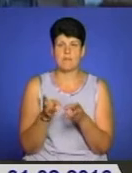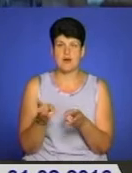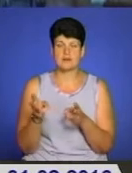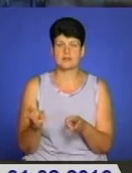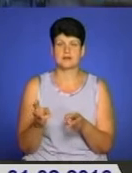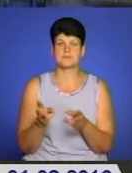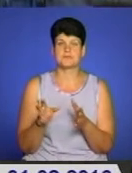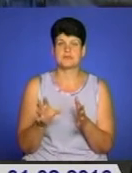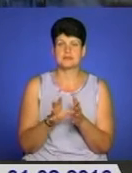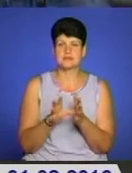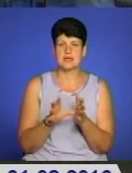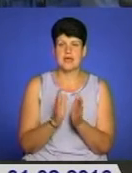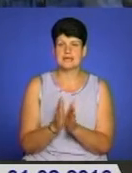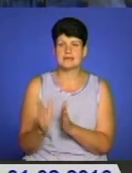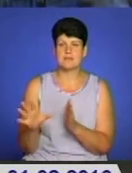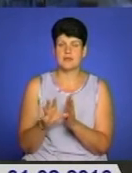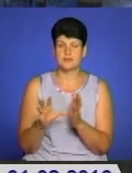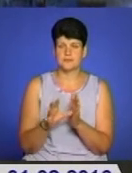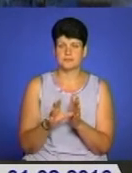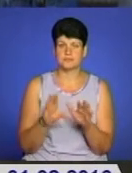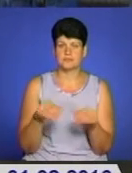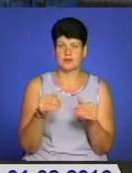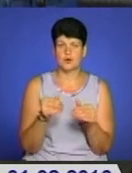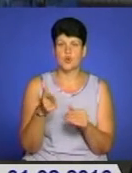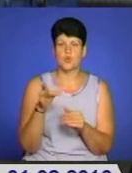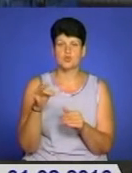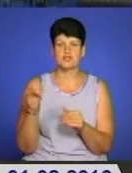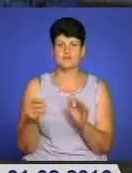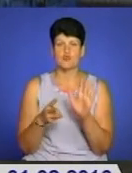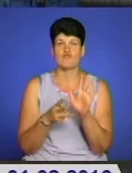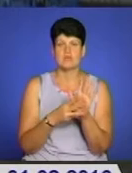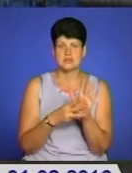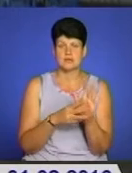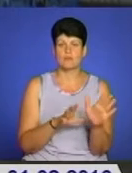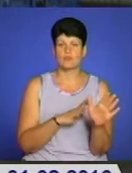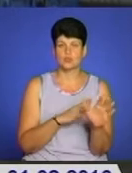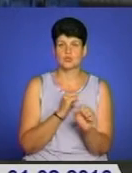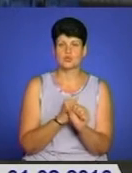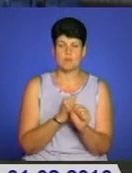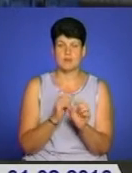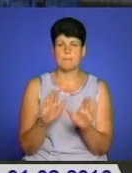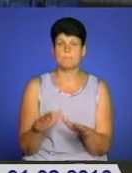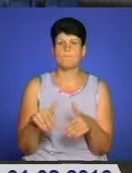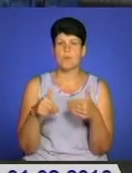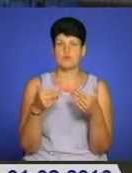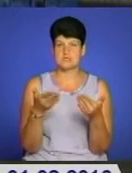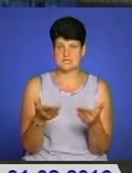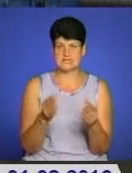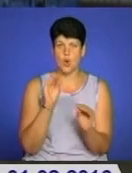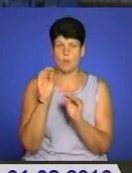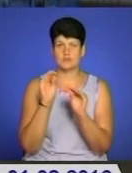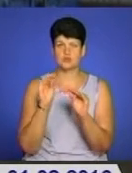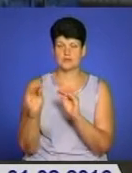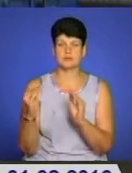електропостачання адмінбудинку Грушевського 8. Були розроблені пропозиції влаштувати на